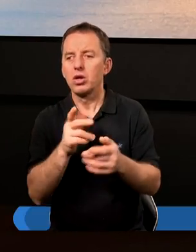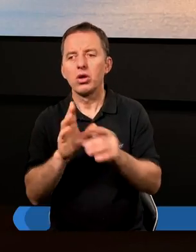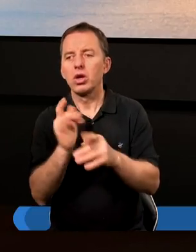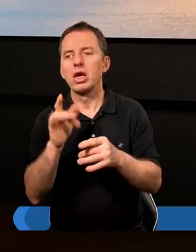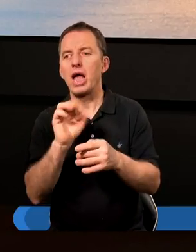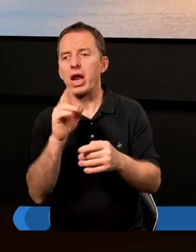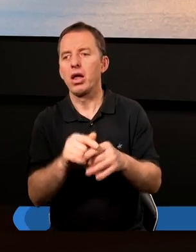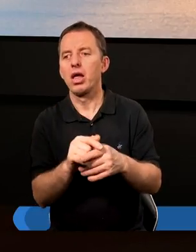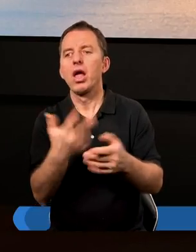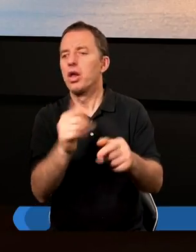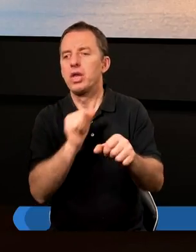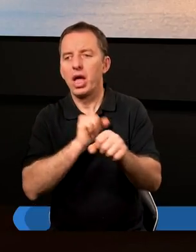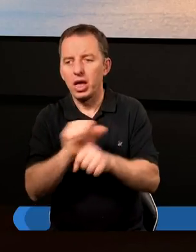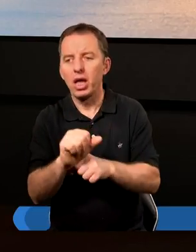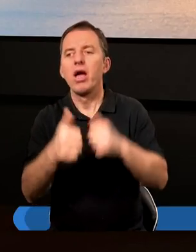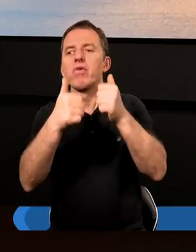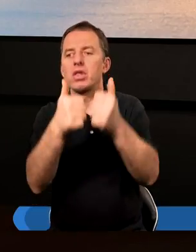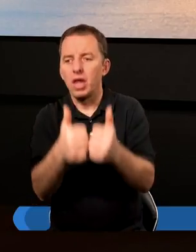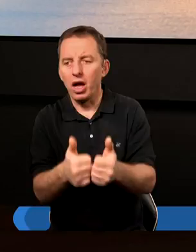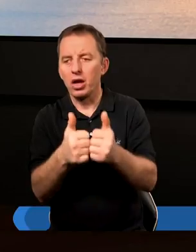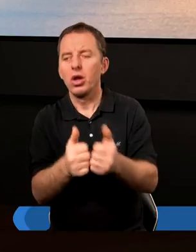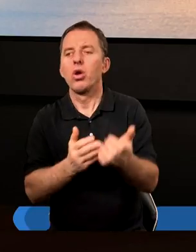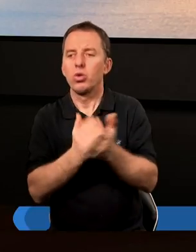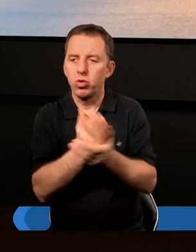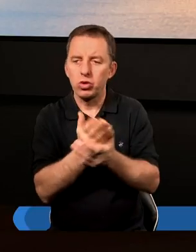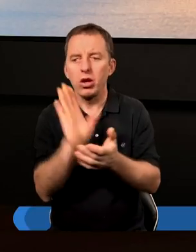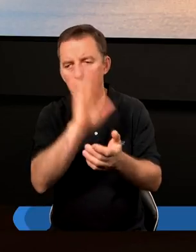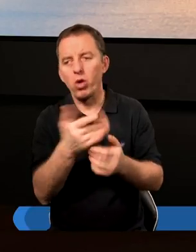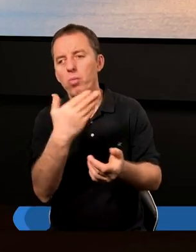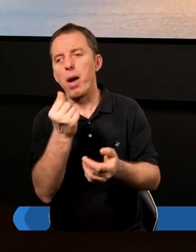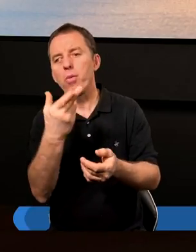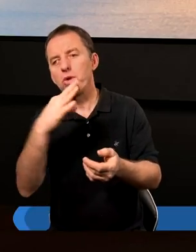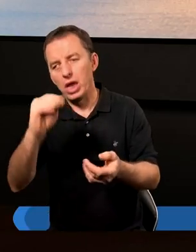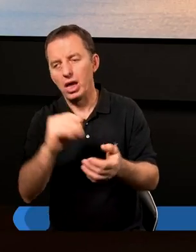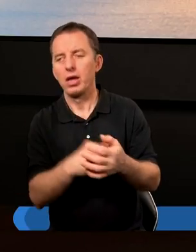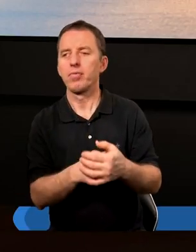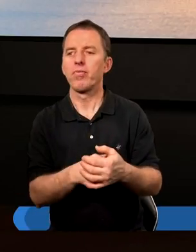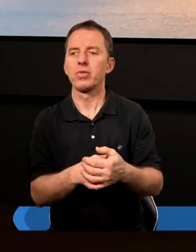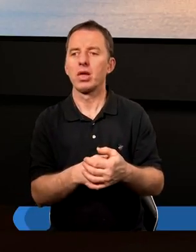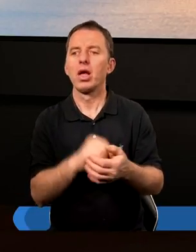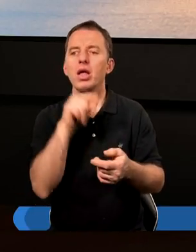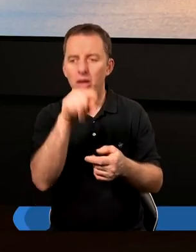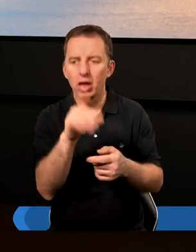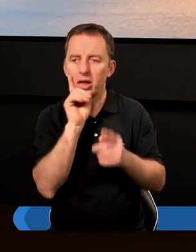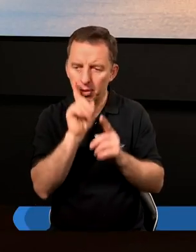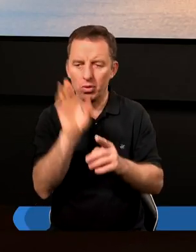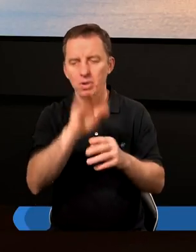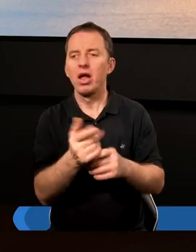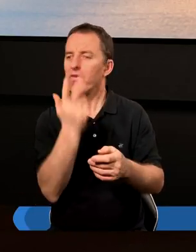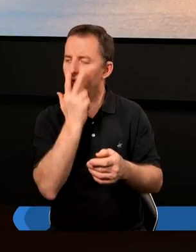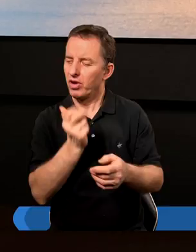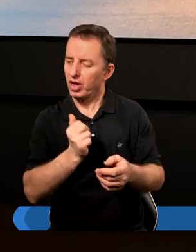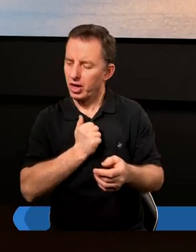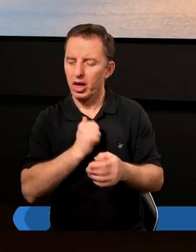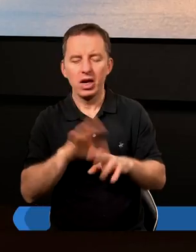Zaremby, który mówi, nie jesteście w stanie służyć Bogu imamoniem. Dla mnie jest to naprawdę niesamowicie